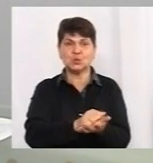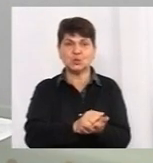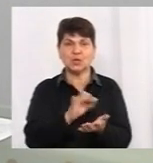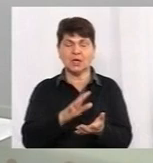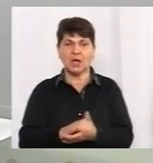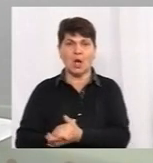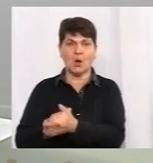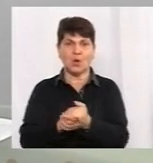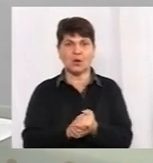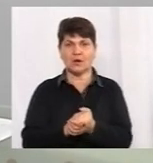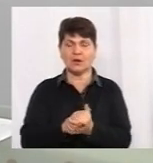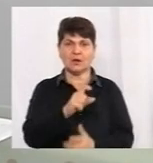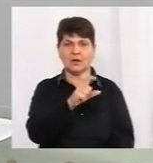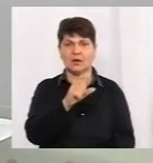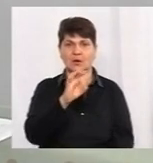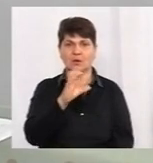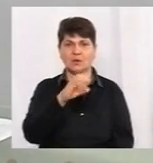організували як хостер.